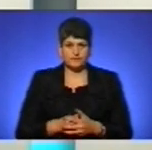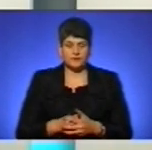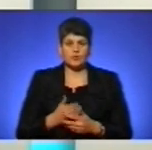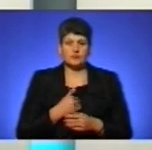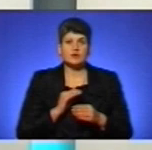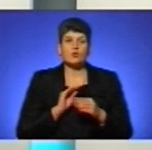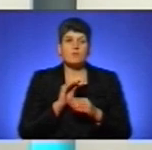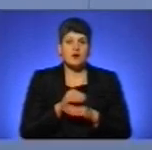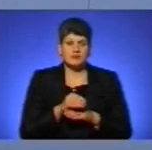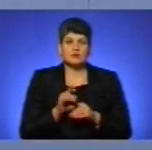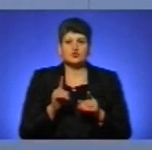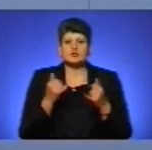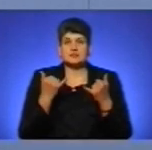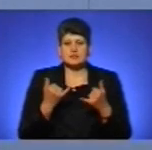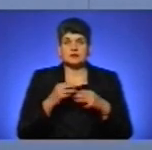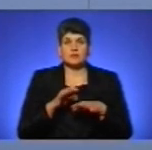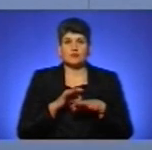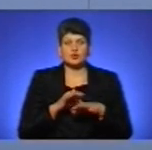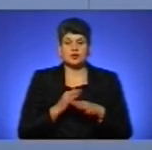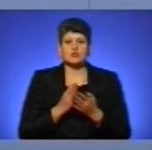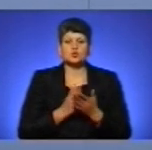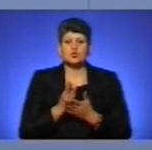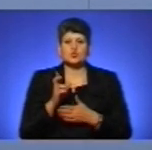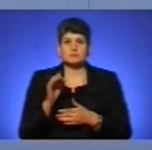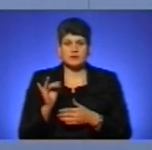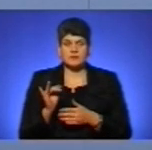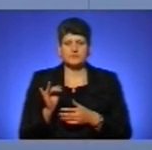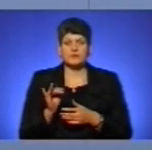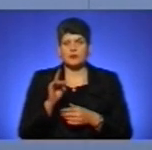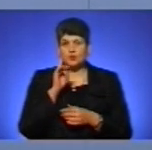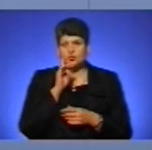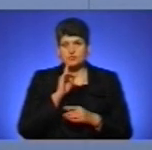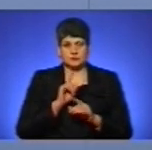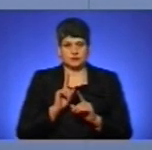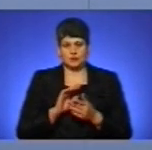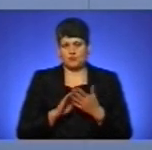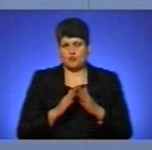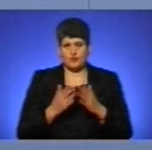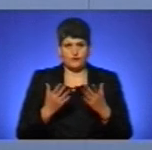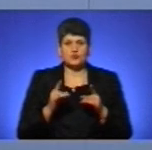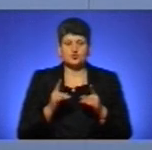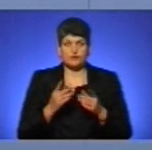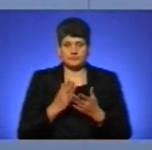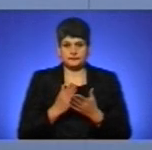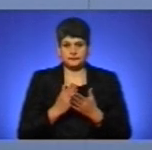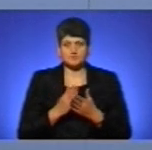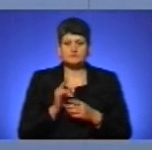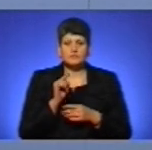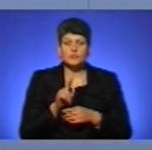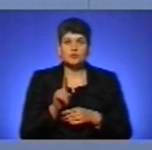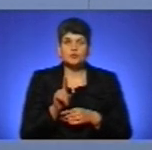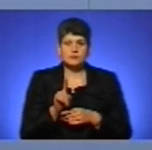додати, що зараз для проходження строкової служби найкомфортніші умови. В чому вони полягають? В тому, що